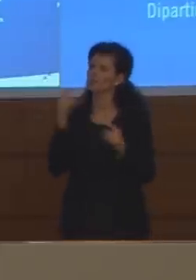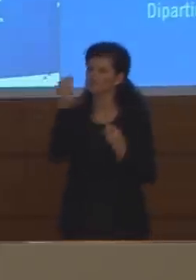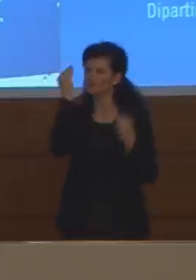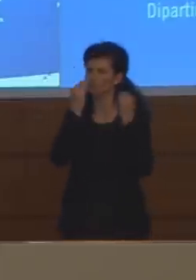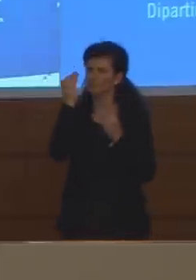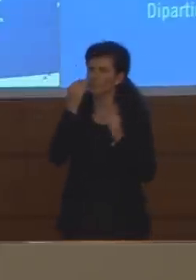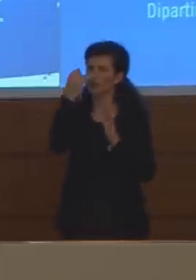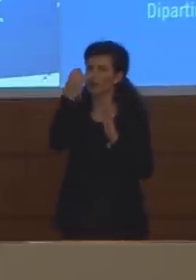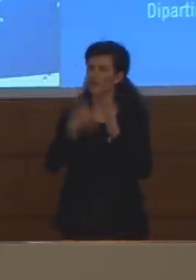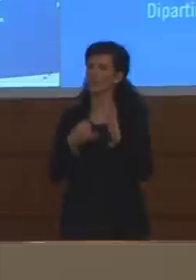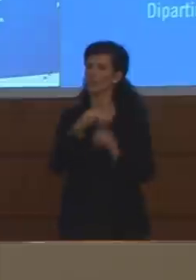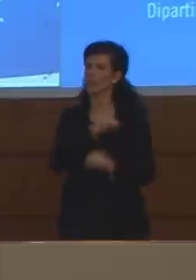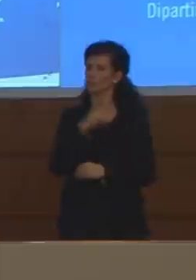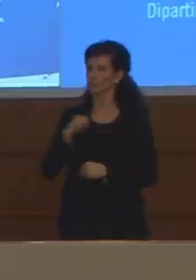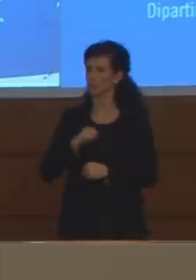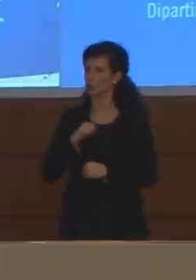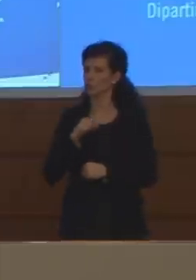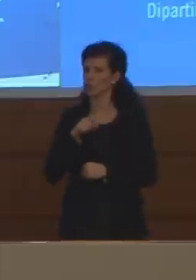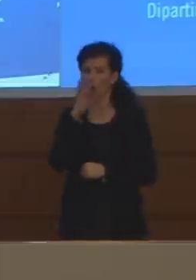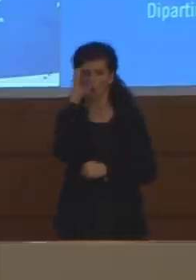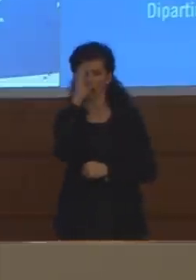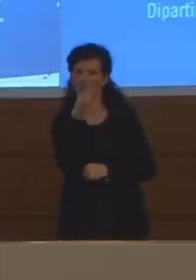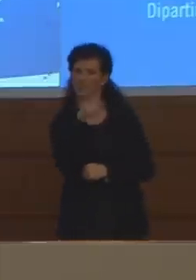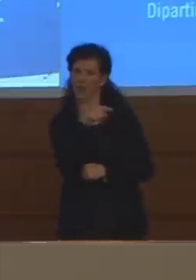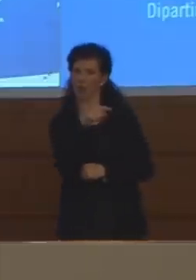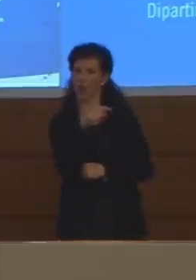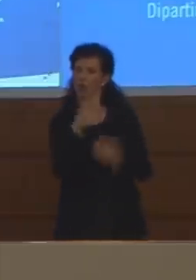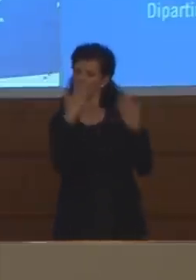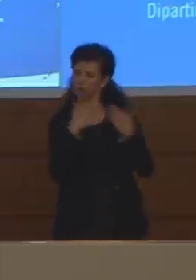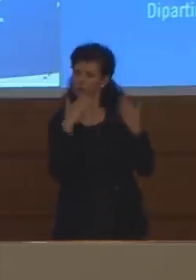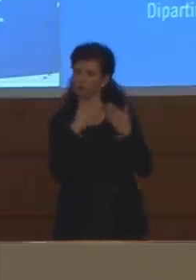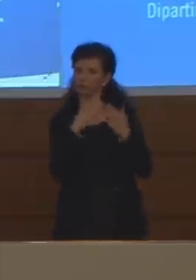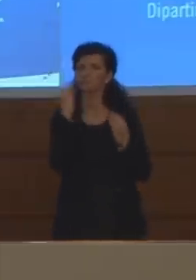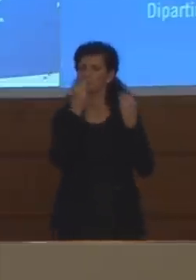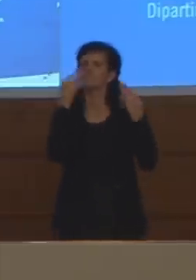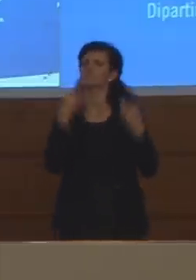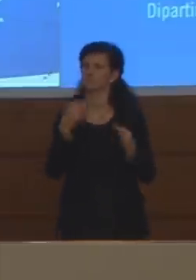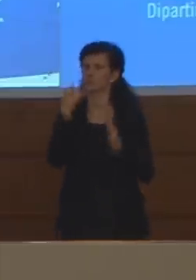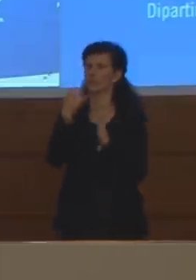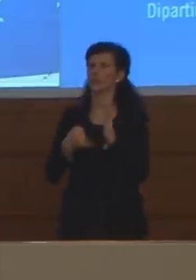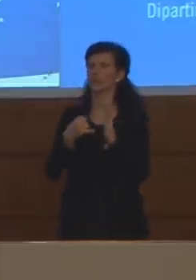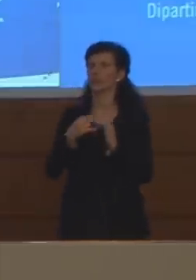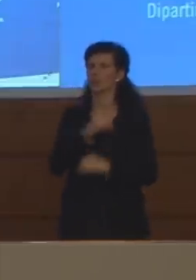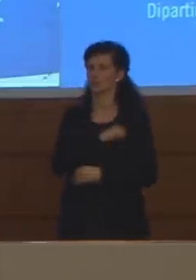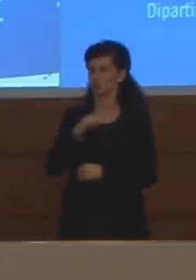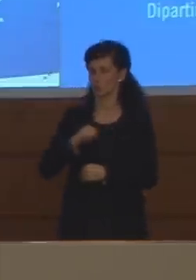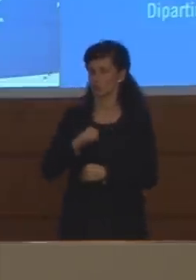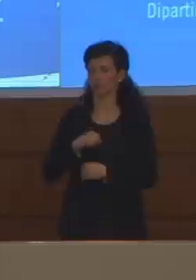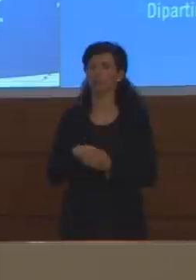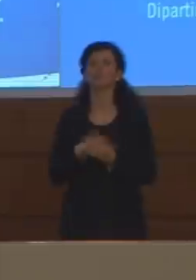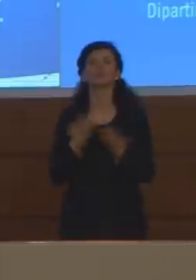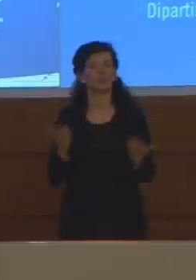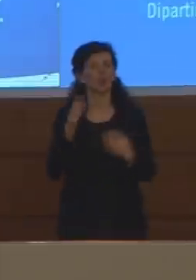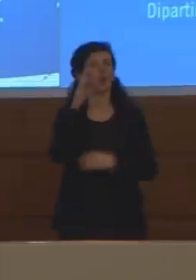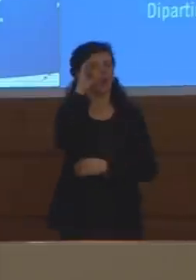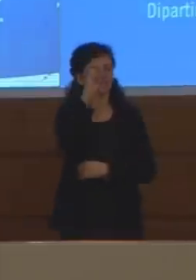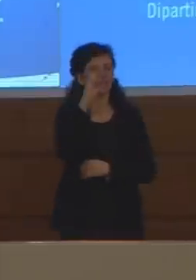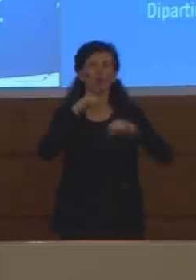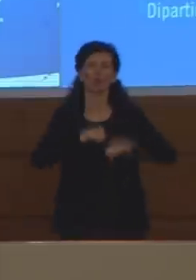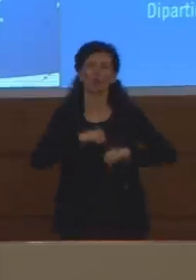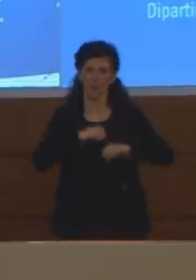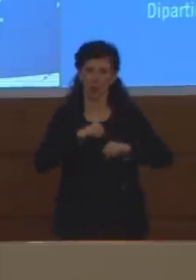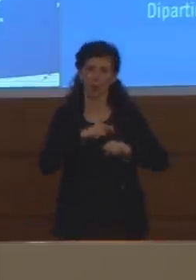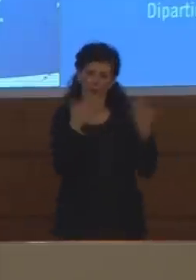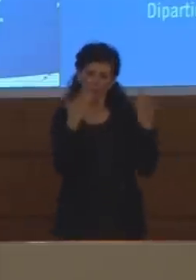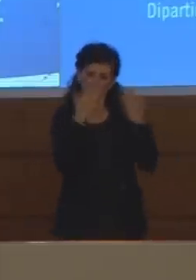prospettato dallo studio dell'Osservatorio della Salute. Grazie. Dunque, lo studio dell'Osservatorio della Salute, come tutti gli studi che ci sono adesso,